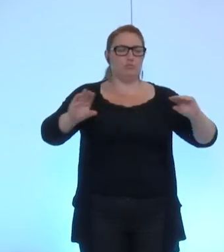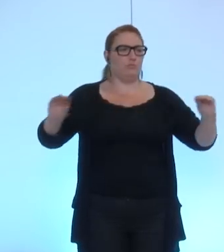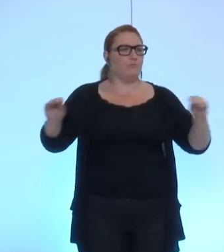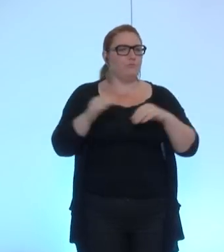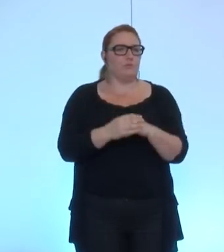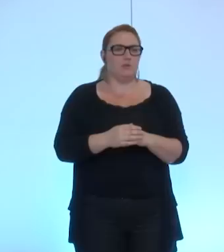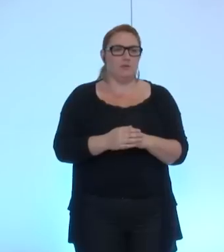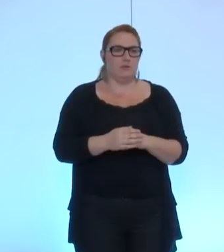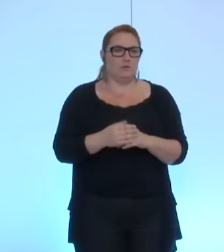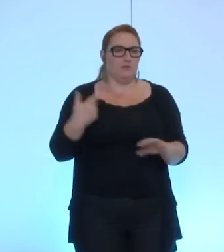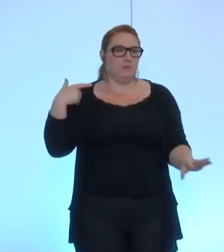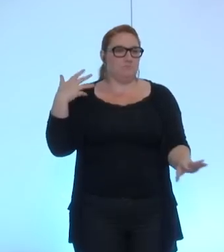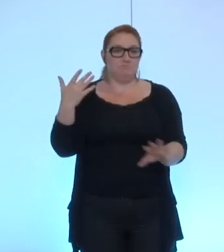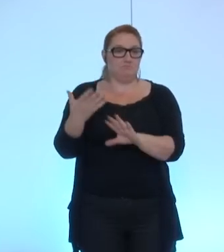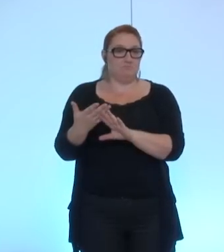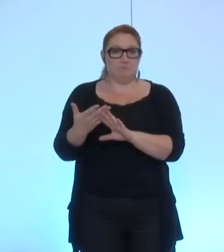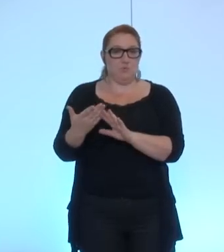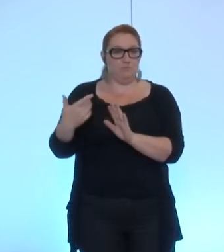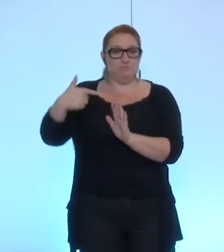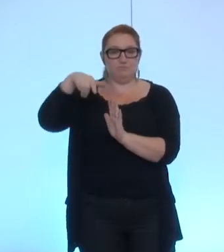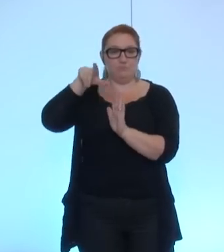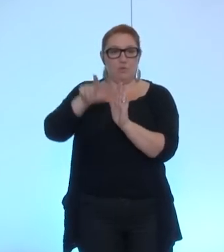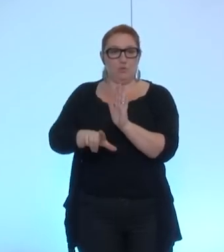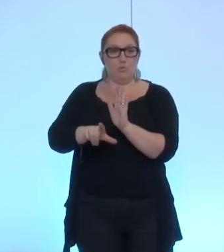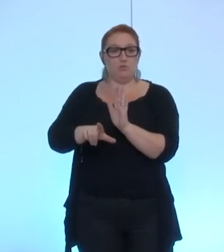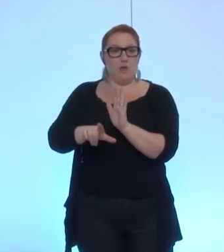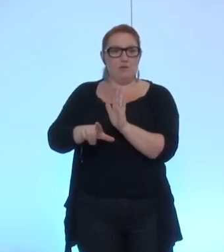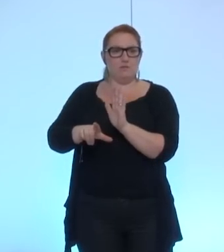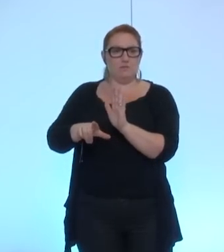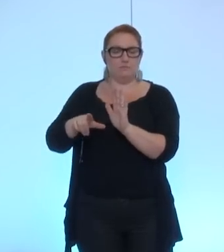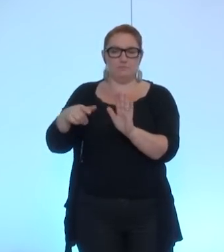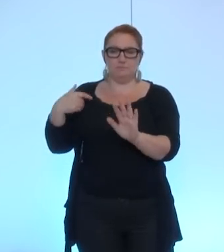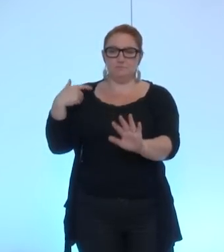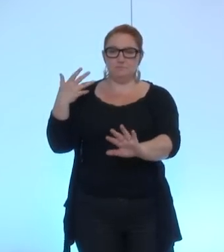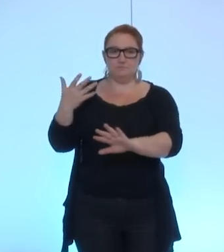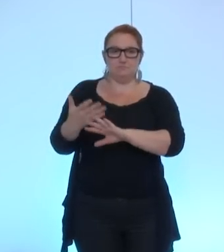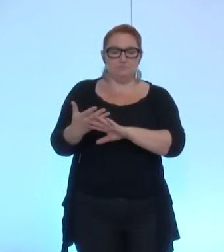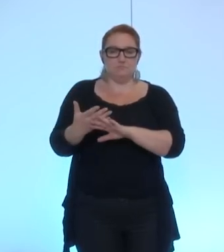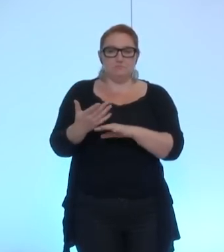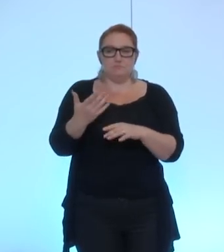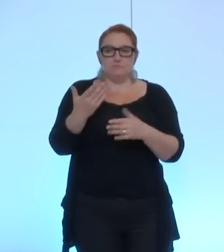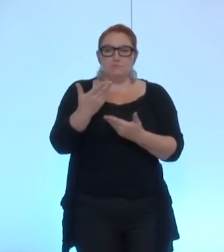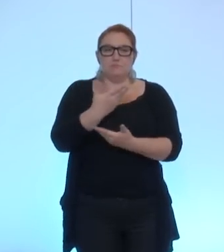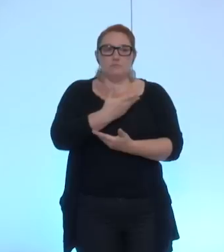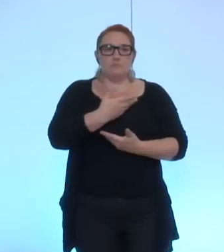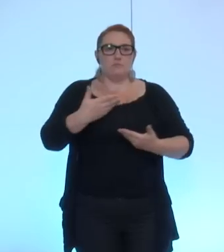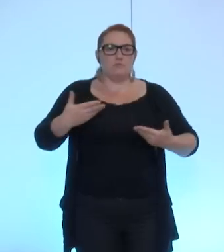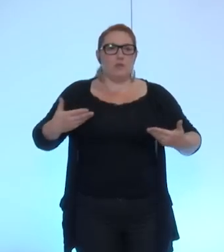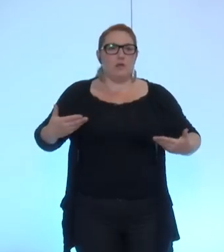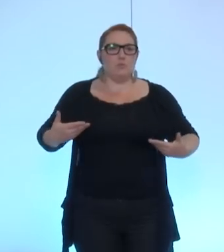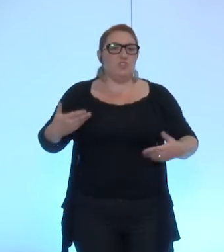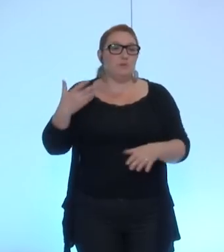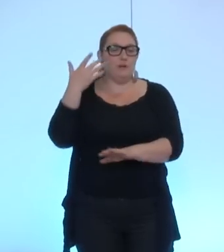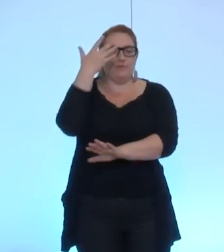Deux mois qui ont été marqués, notamment à la fin de l'été, par le 70e